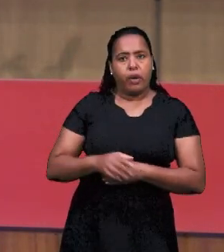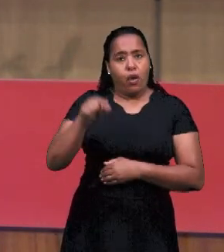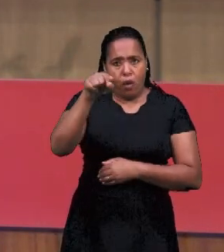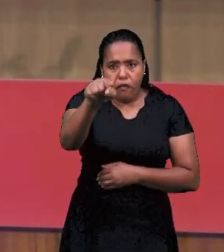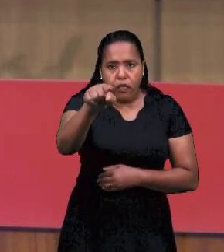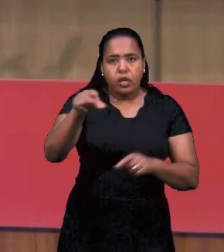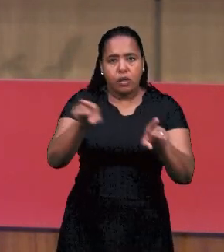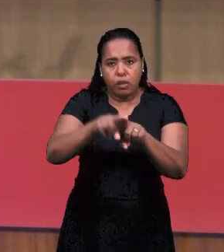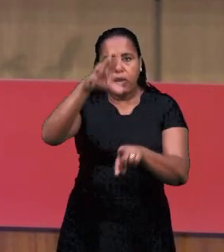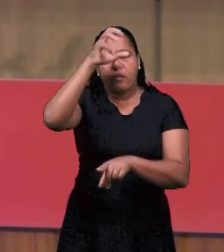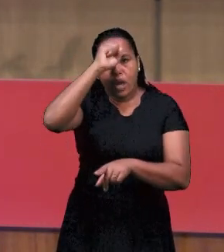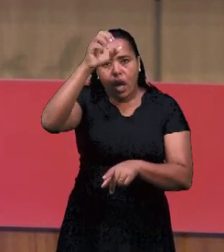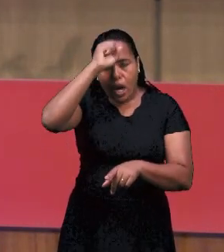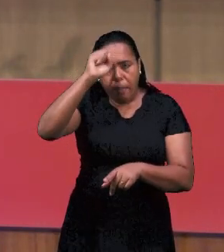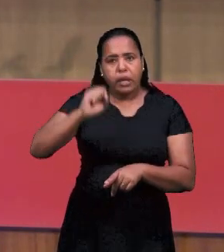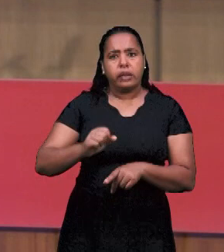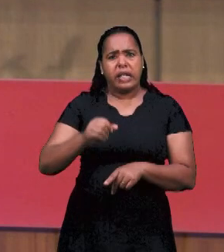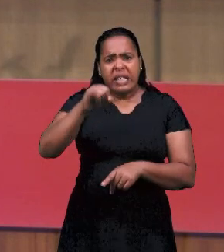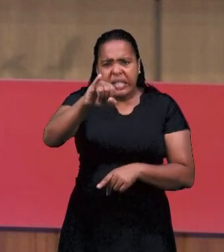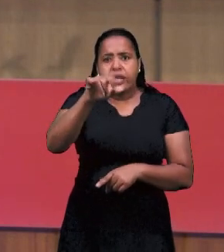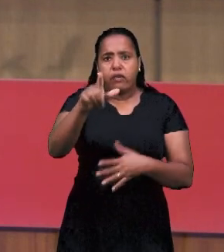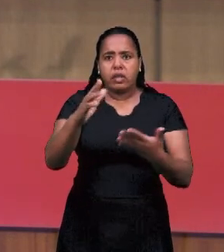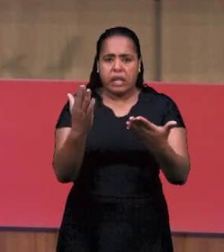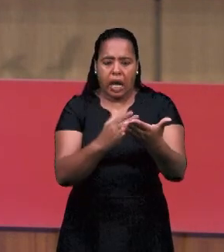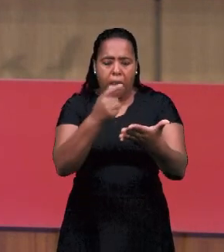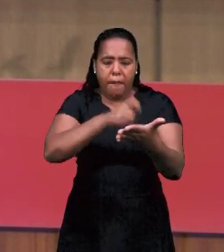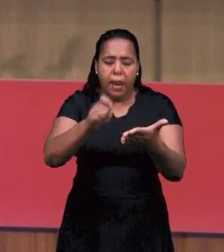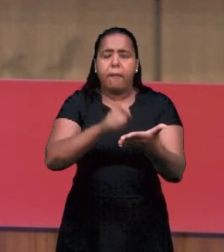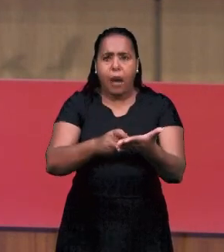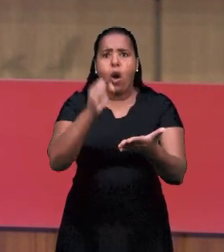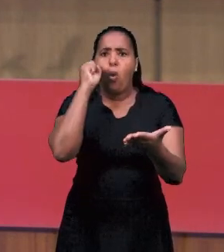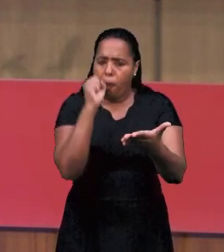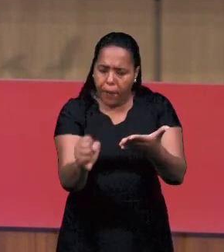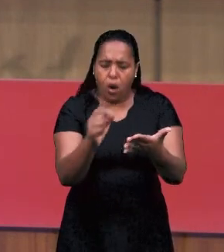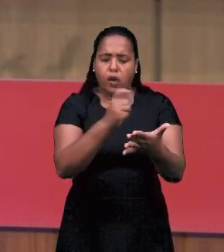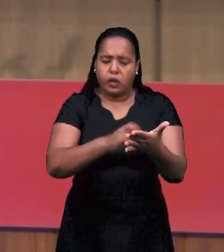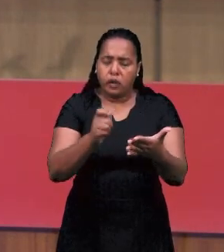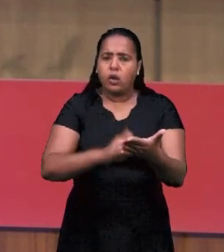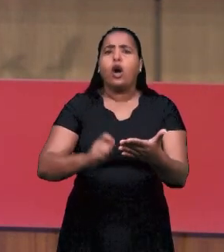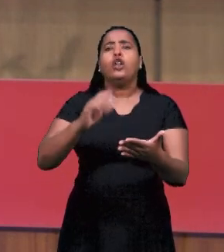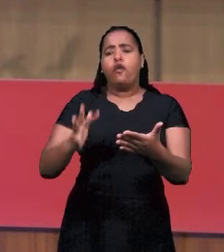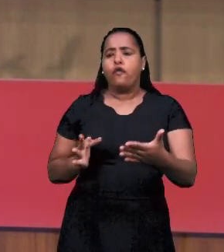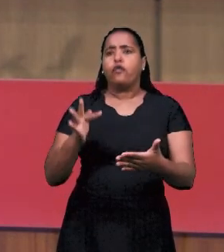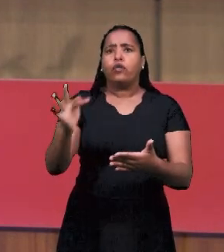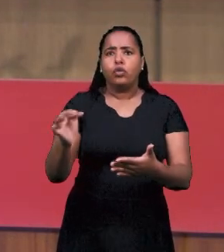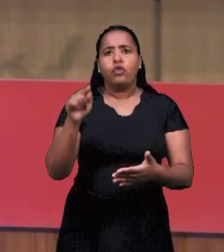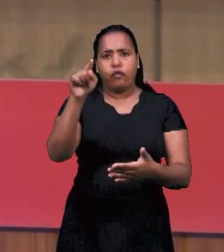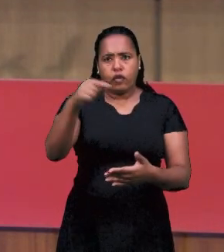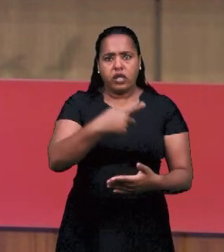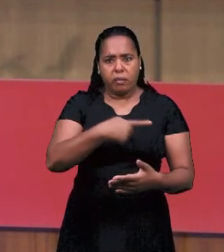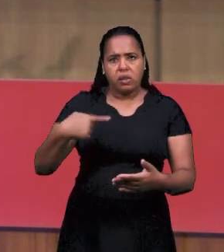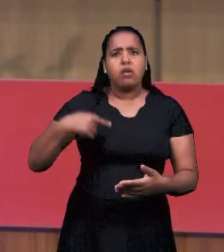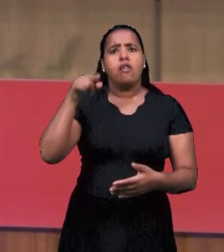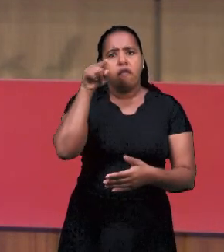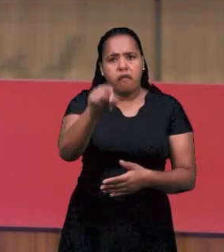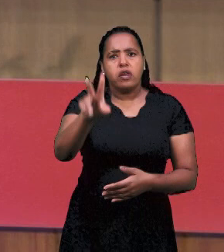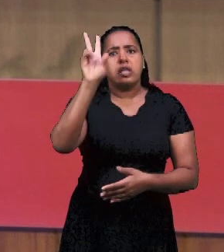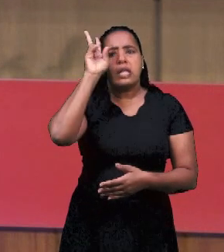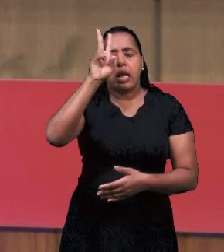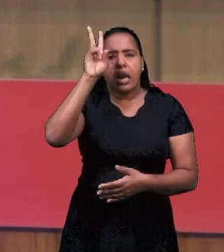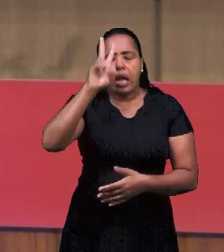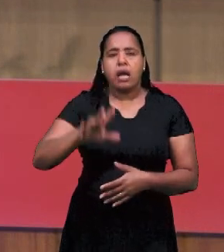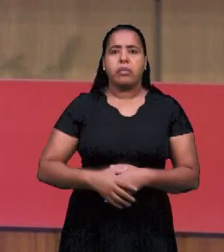человека. И мы научаемся этого. И вы, молодежь, научитесь. И запомните. Запишитесь. Потому что